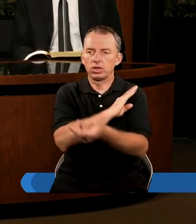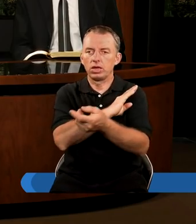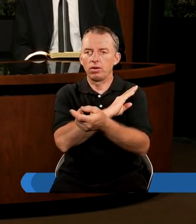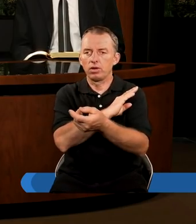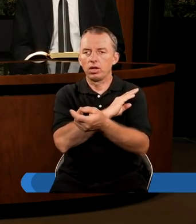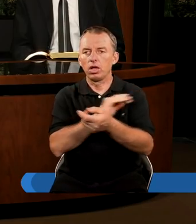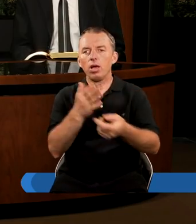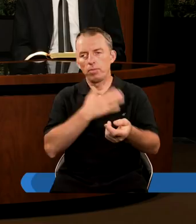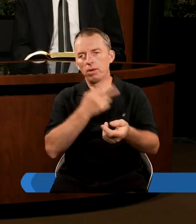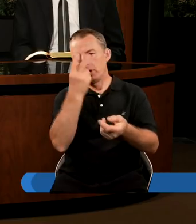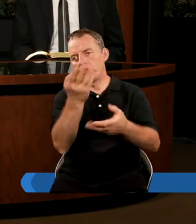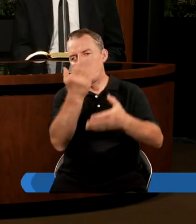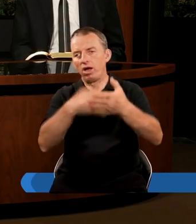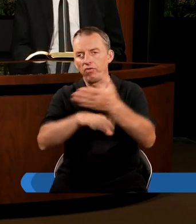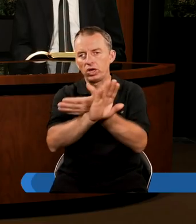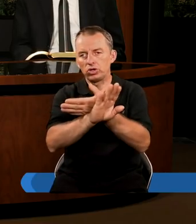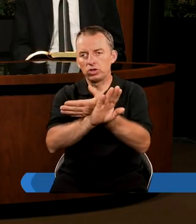Znowu mamy dwa wyjścia.